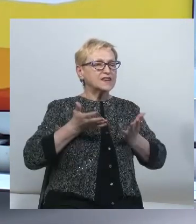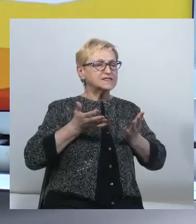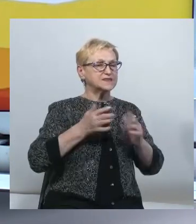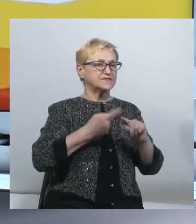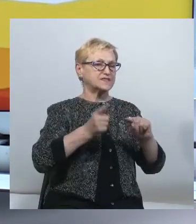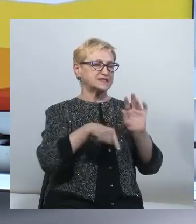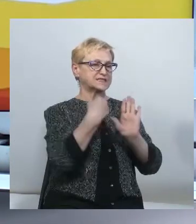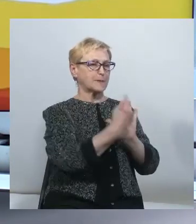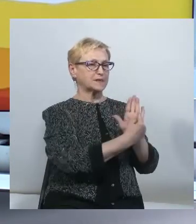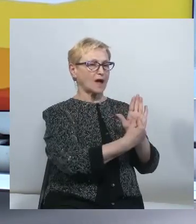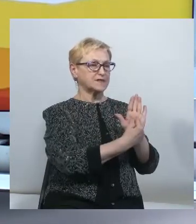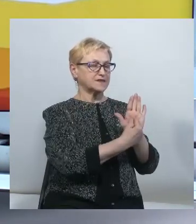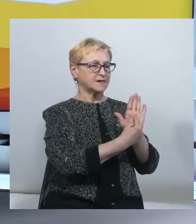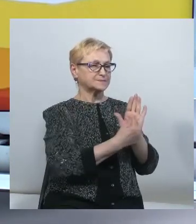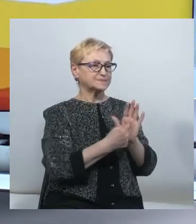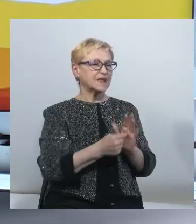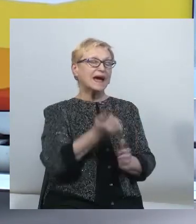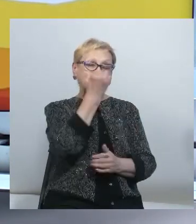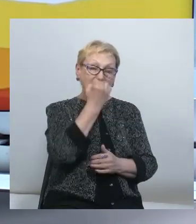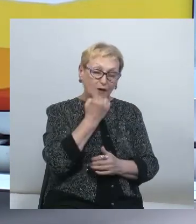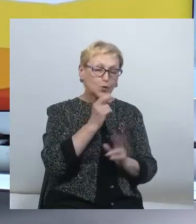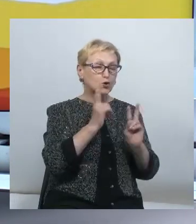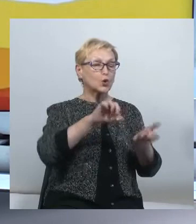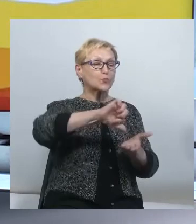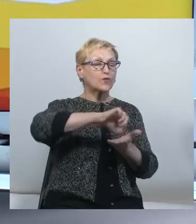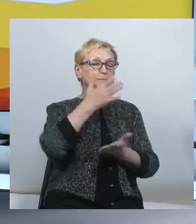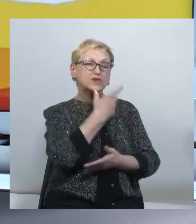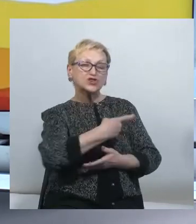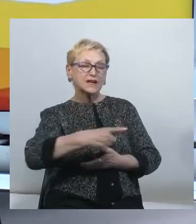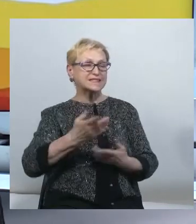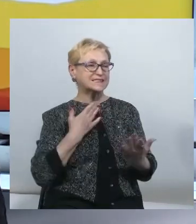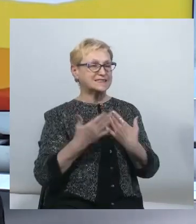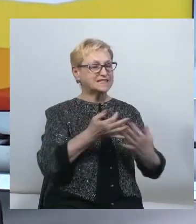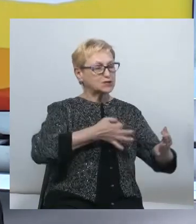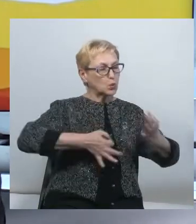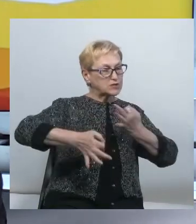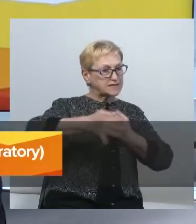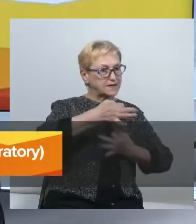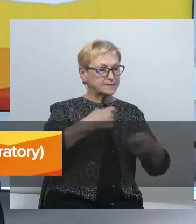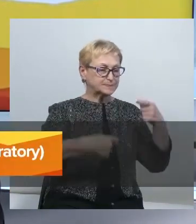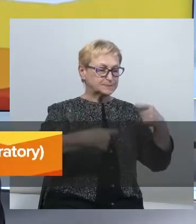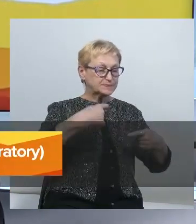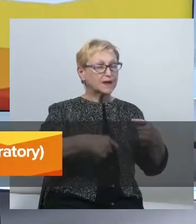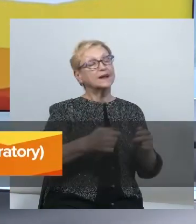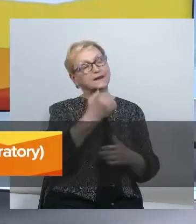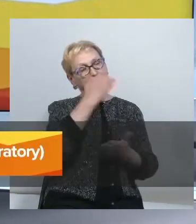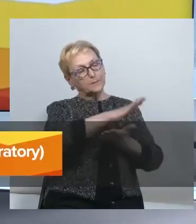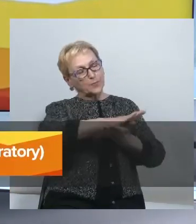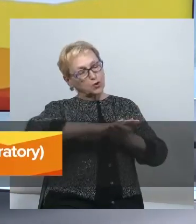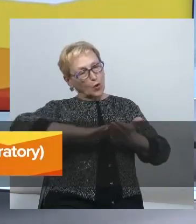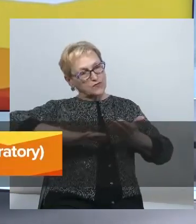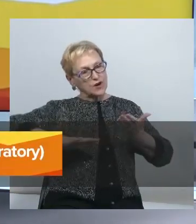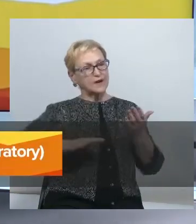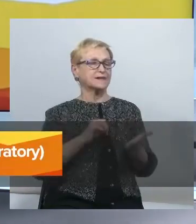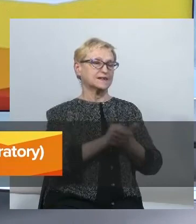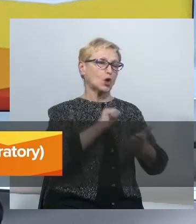Дякуємо учасникам, які були з нами під час цієї дискусії. і, власне, бажаємо вам плідного і цікавого продовження Донбас Медіафорум.